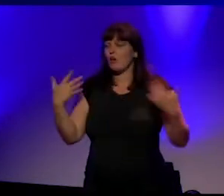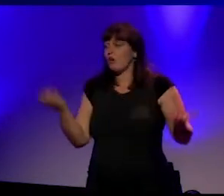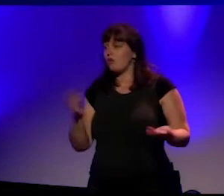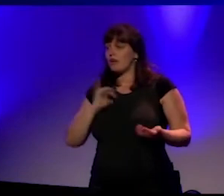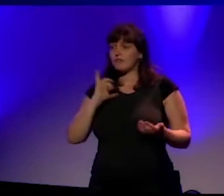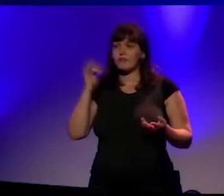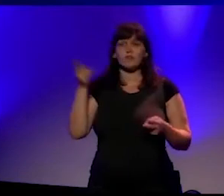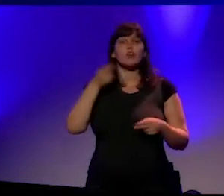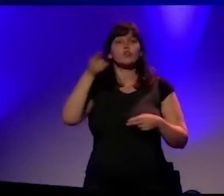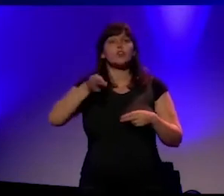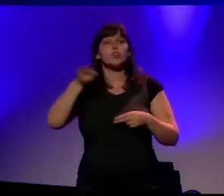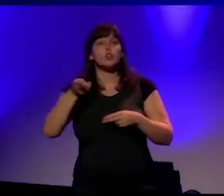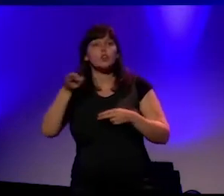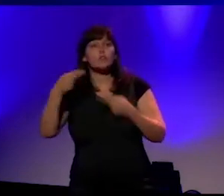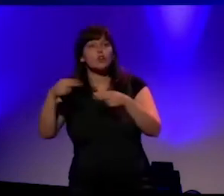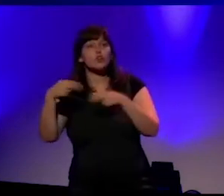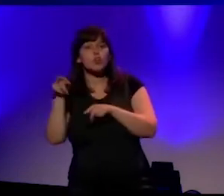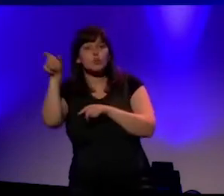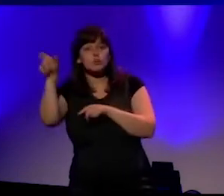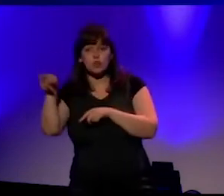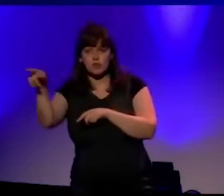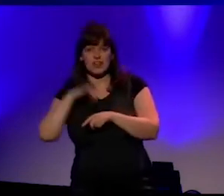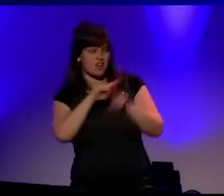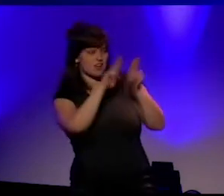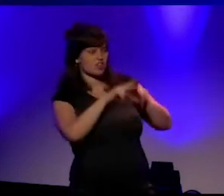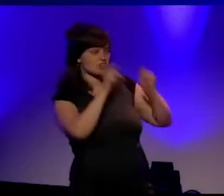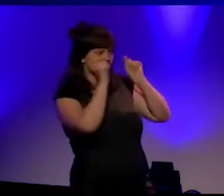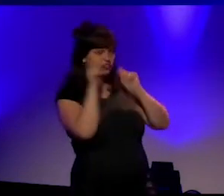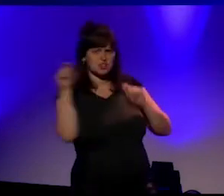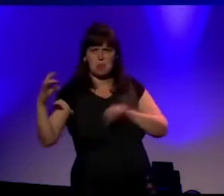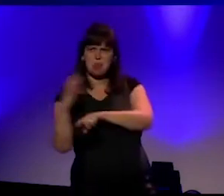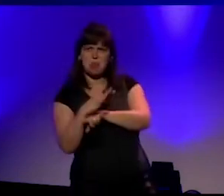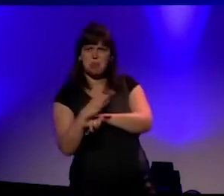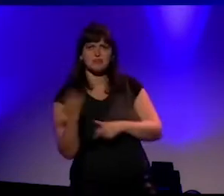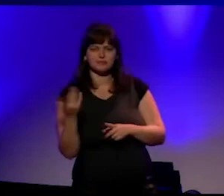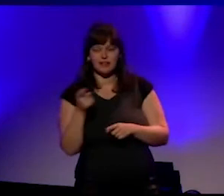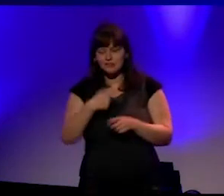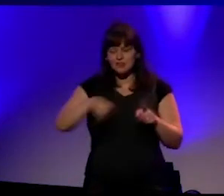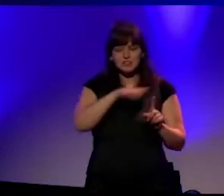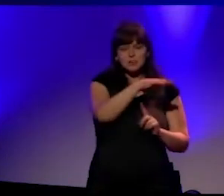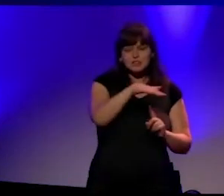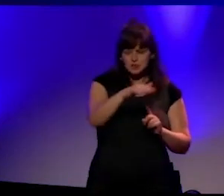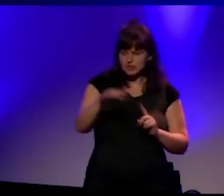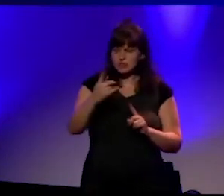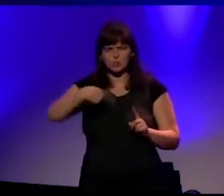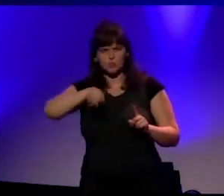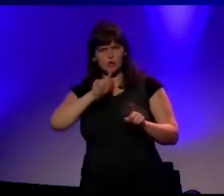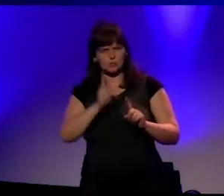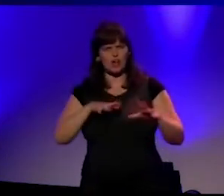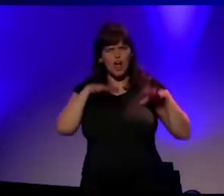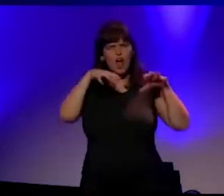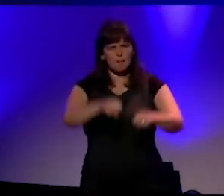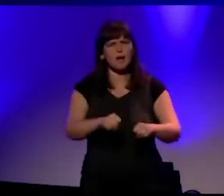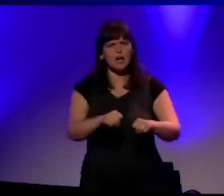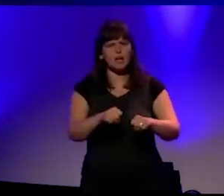wijst. We moeten in al die situaties krachtiger optreden. En krachtig optreden begint